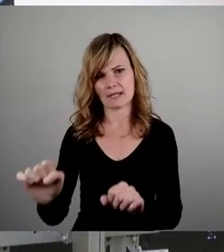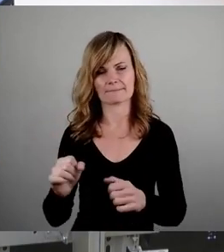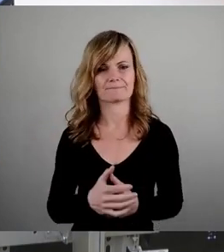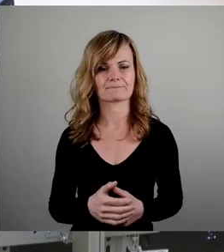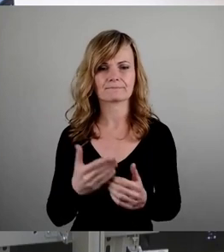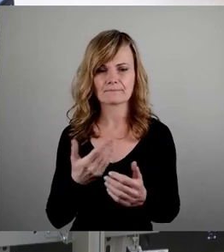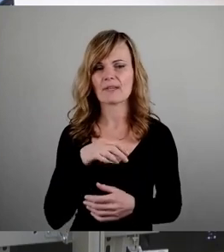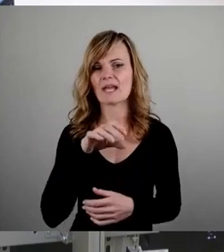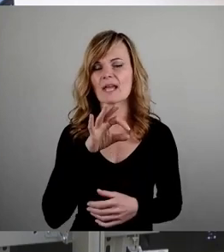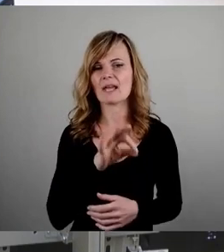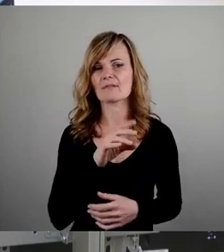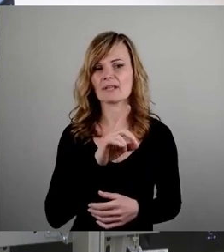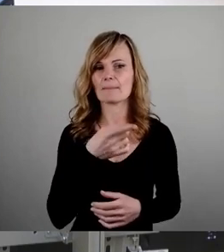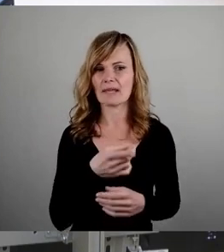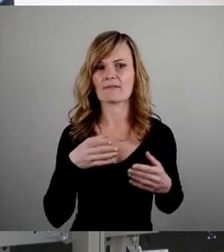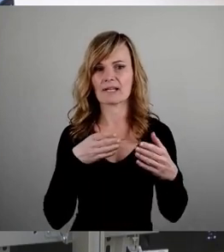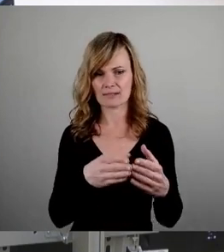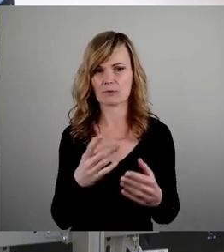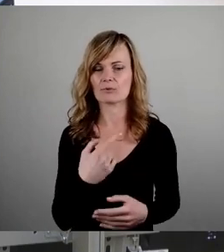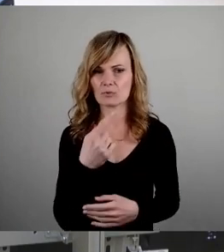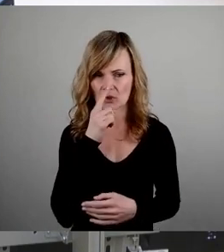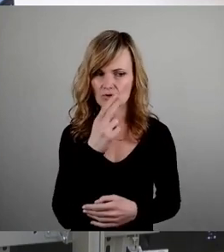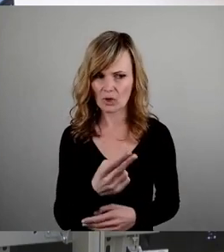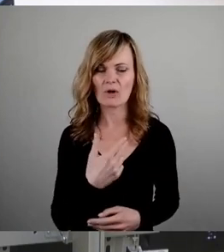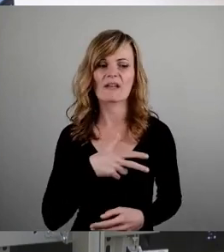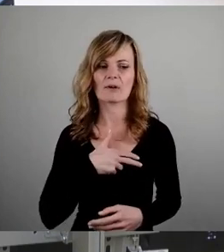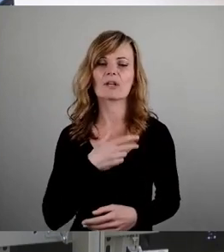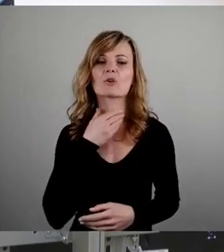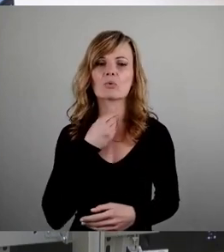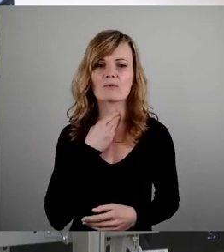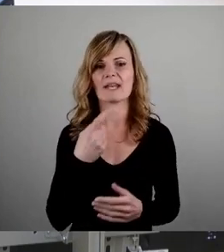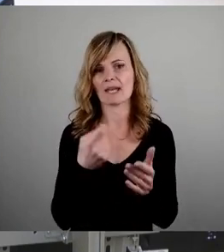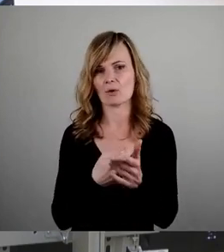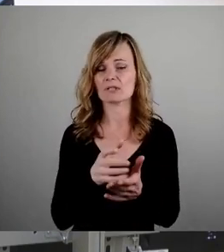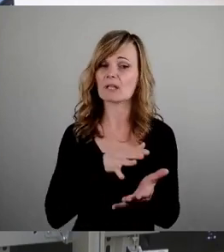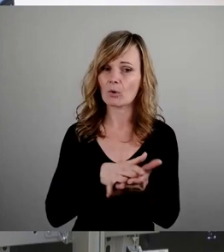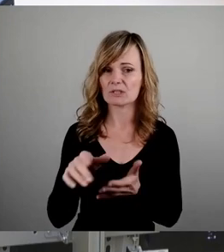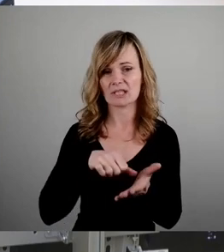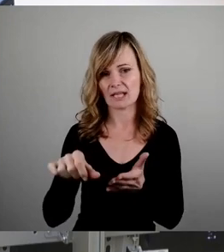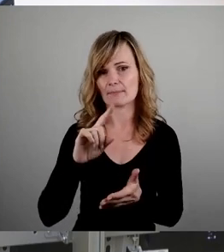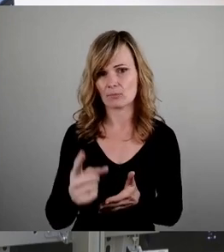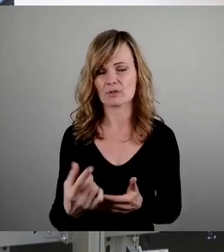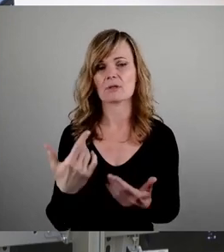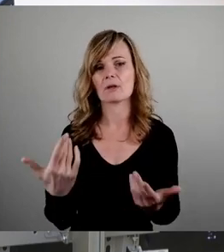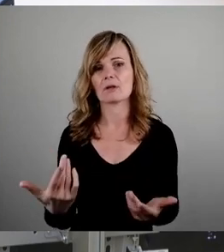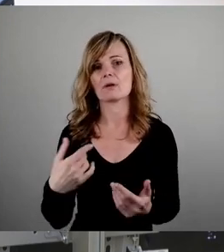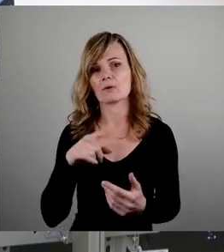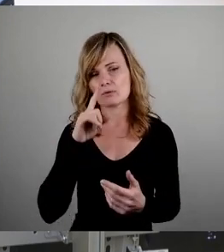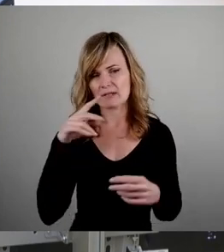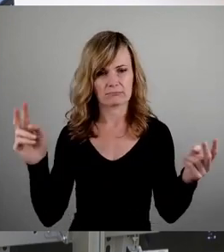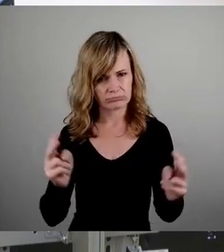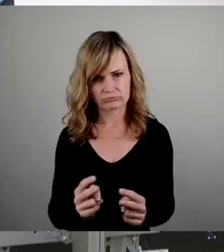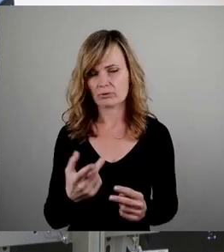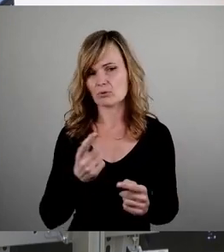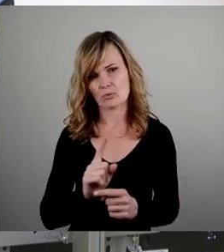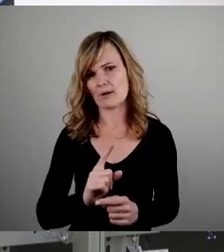-Fraktion wirken wir weiter darauf hin, dass nur die wirklich notwendigen Kosten auch ausgegeben werden, sofort alles entsprechend wieder reduziert werden kann, sobald